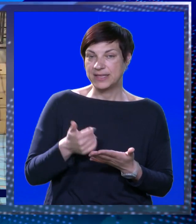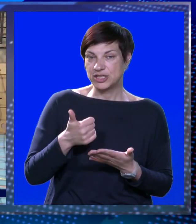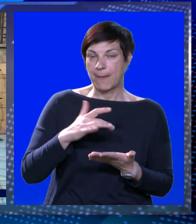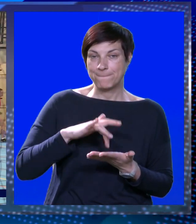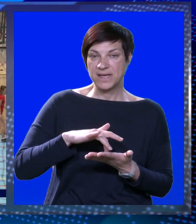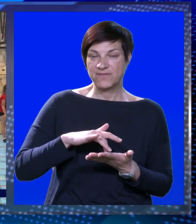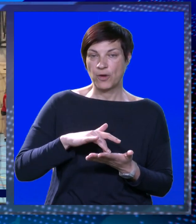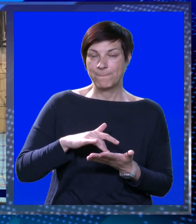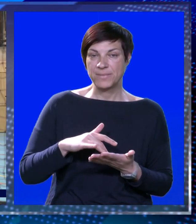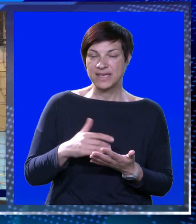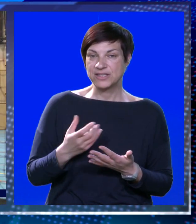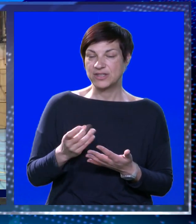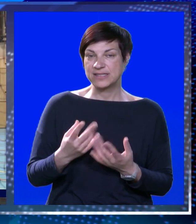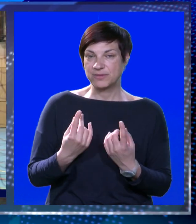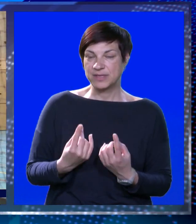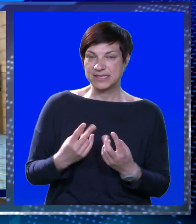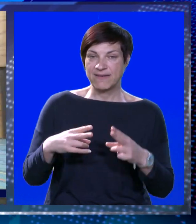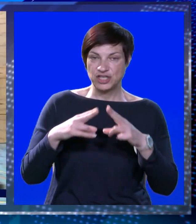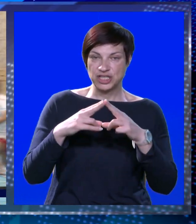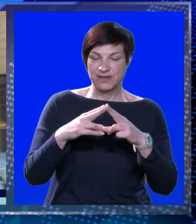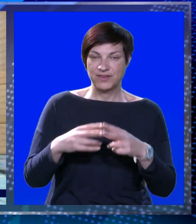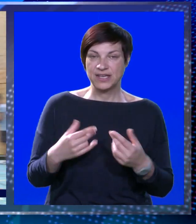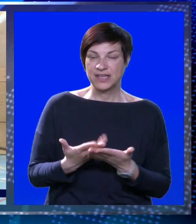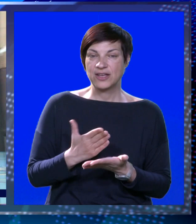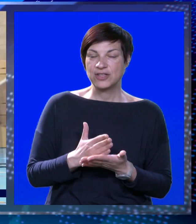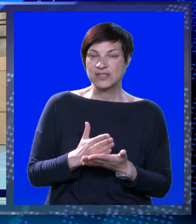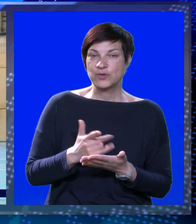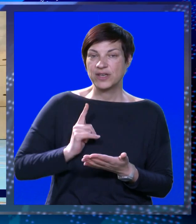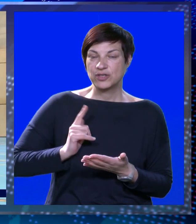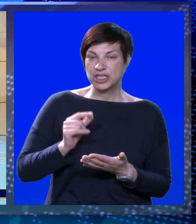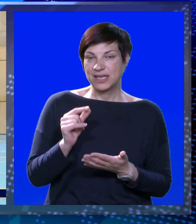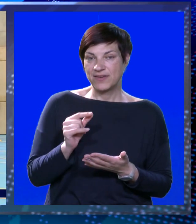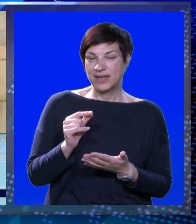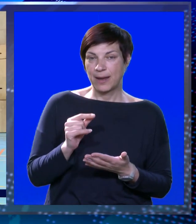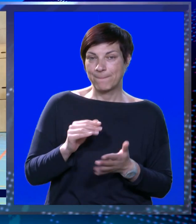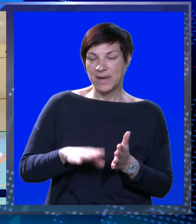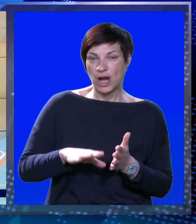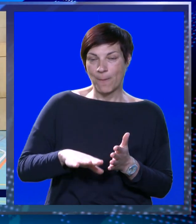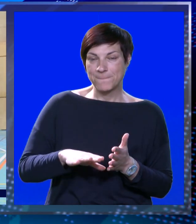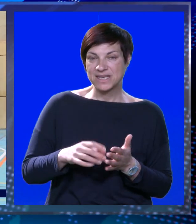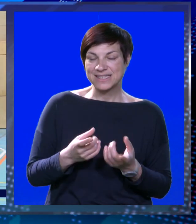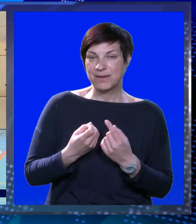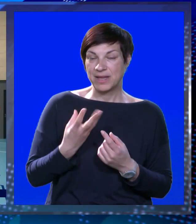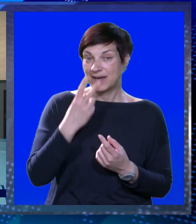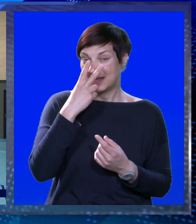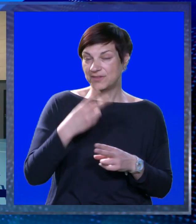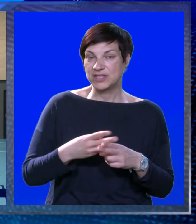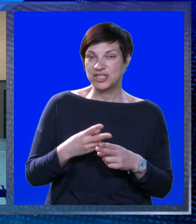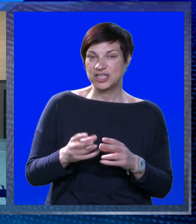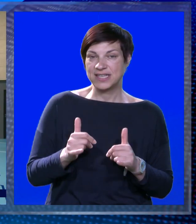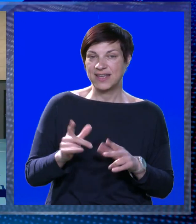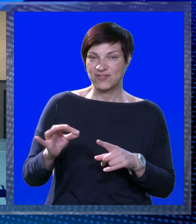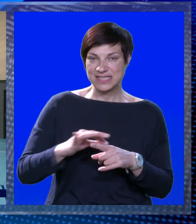ideš za to neko prvo mjesto, da se odmah staviš na taj vrh. Tako da uvijek su očekivanja malo nekako prizemlje, ali kad vidiš